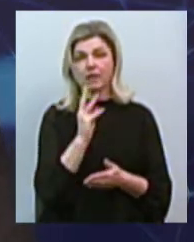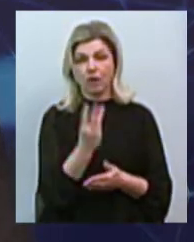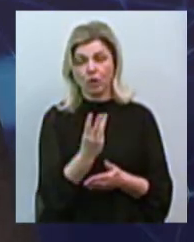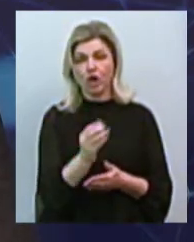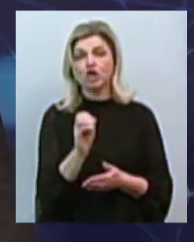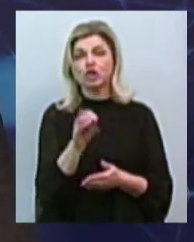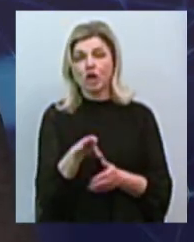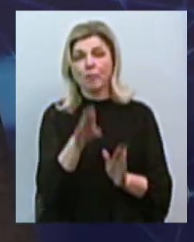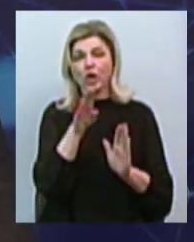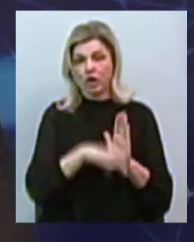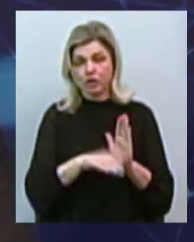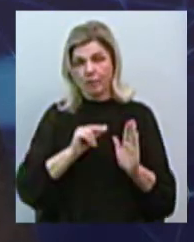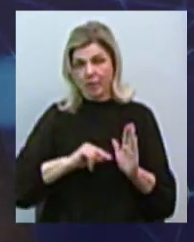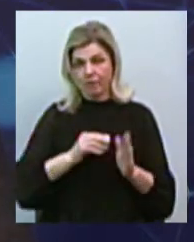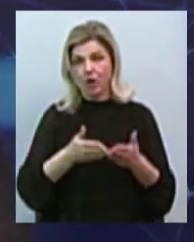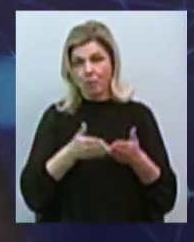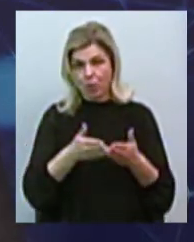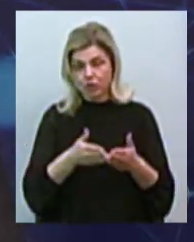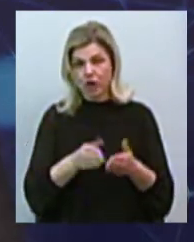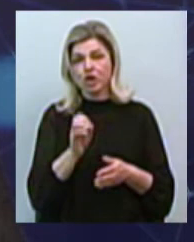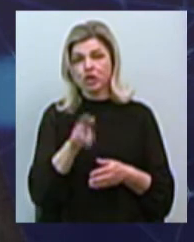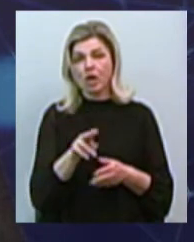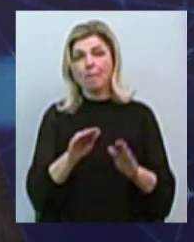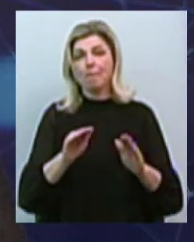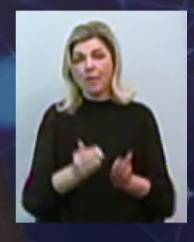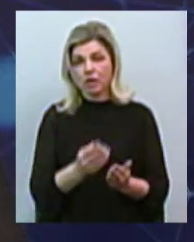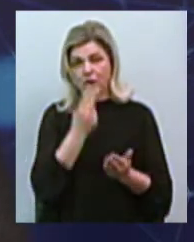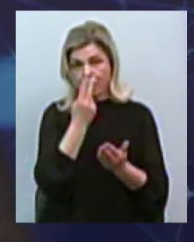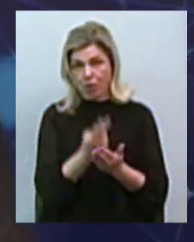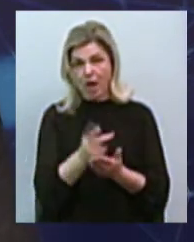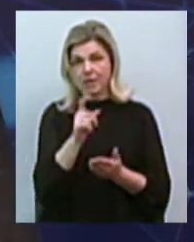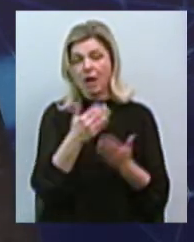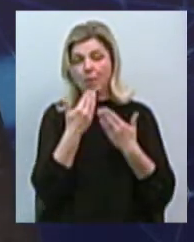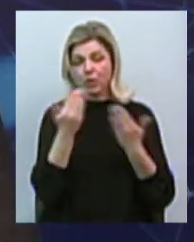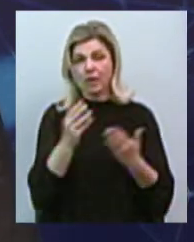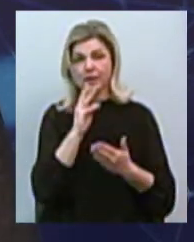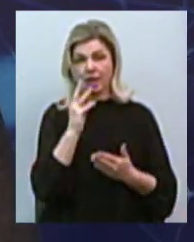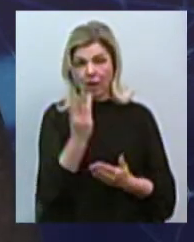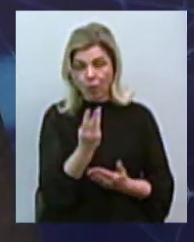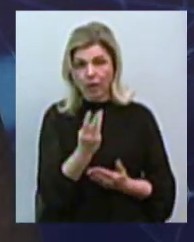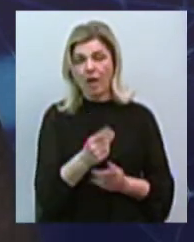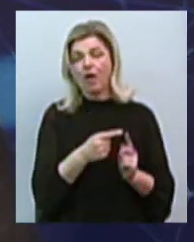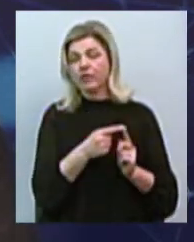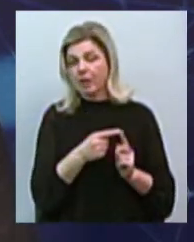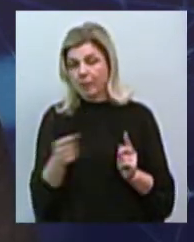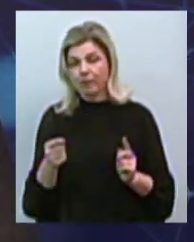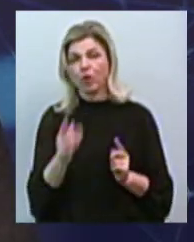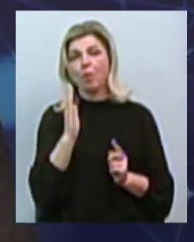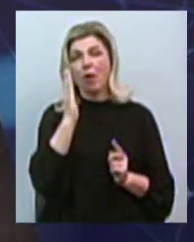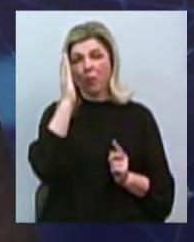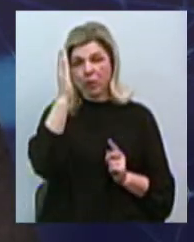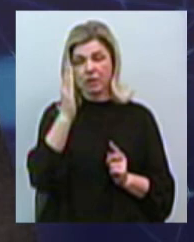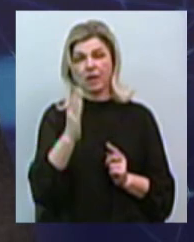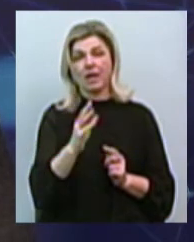працював порт і чим менше показував показники протягом останніх трьох років, тим менше протягом майбутніх